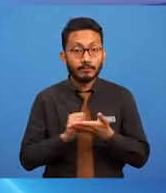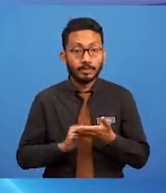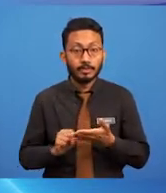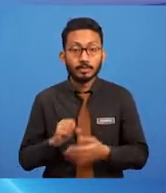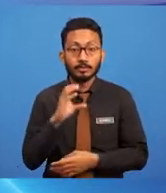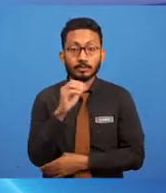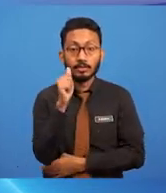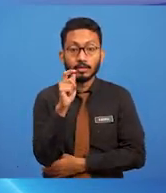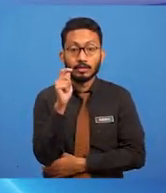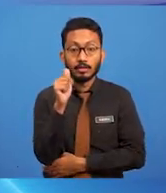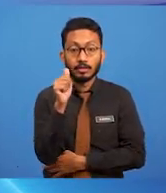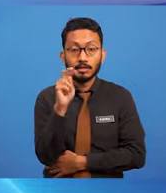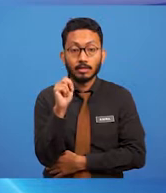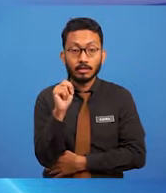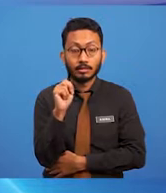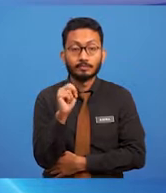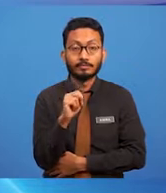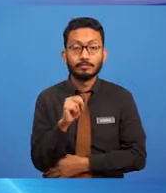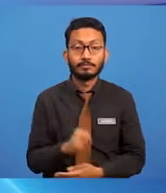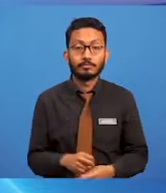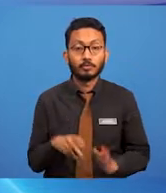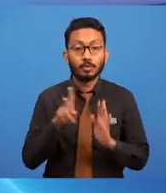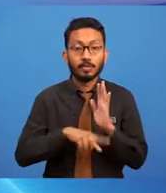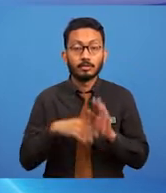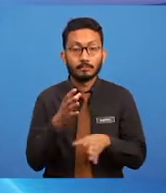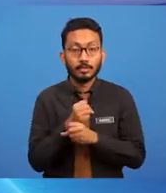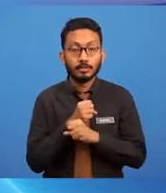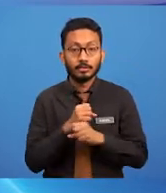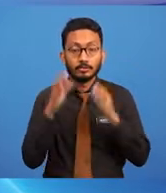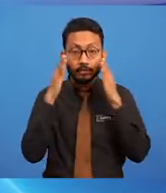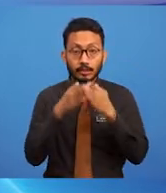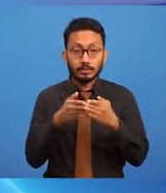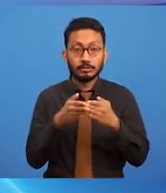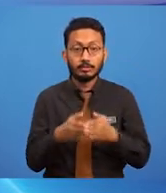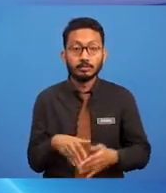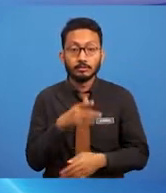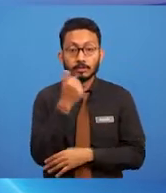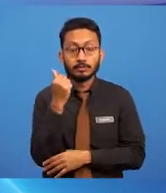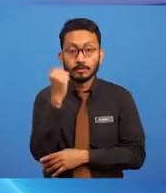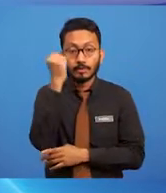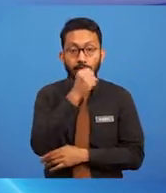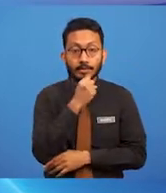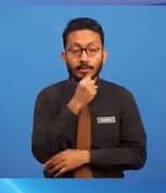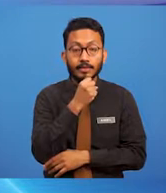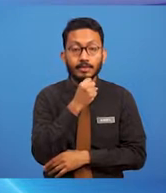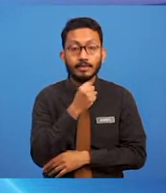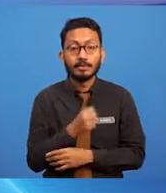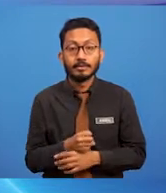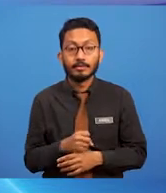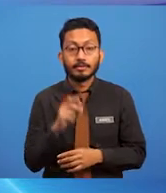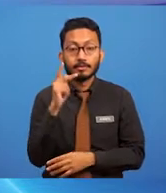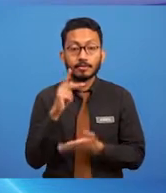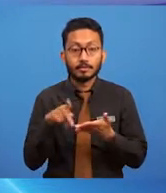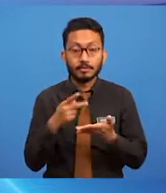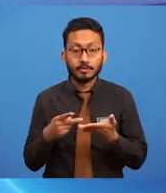mendapat perhatian kerana sifat karya seni yang terjemahkan